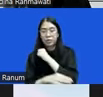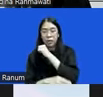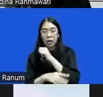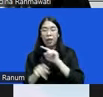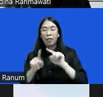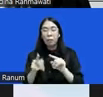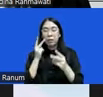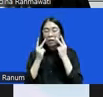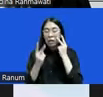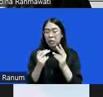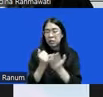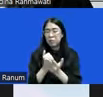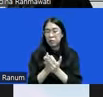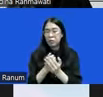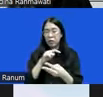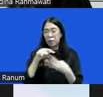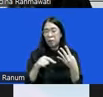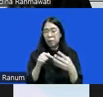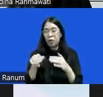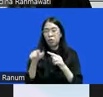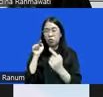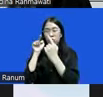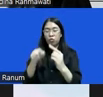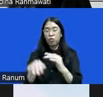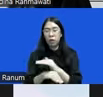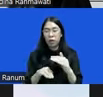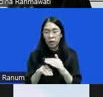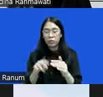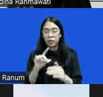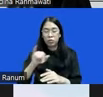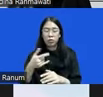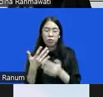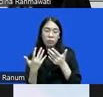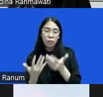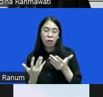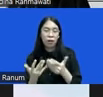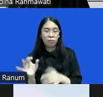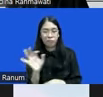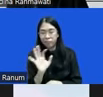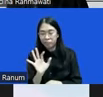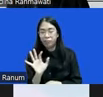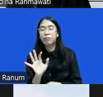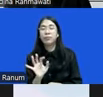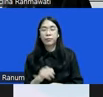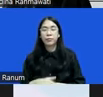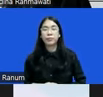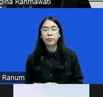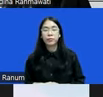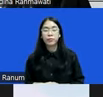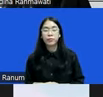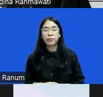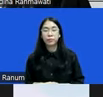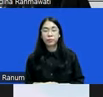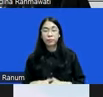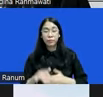melihat sebenarnya empat tujuan besar dari restoratif jatis tersebut seperti apa nah dari catatan